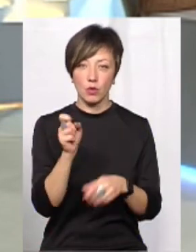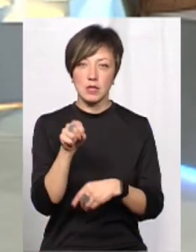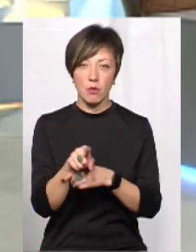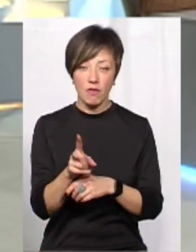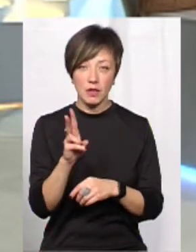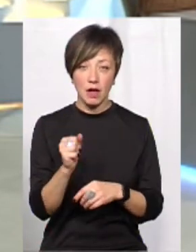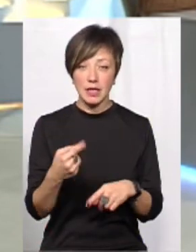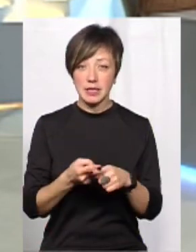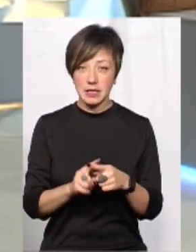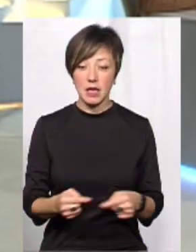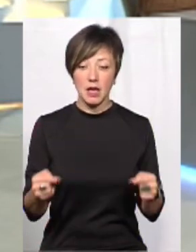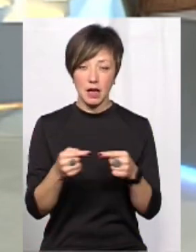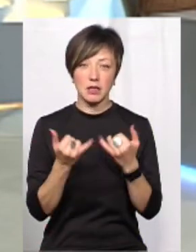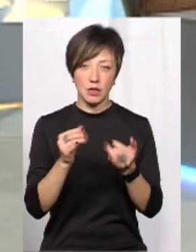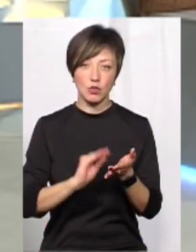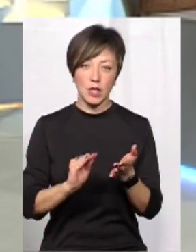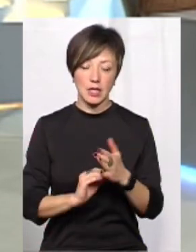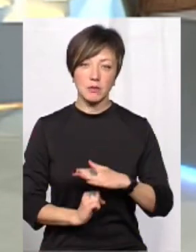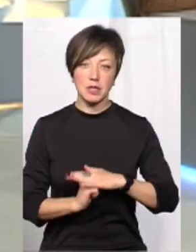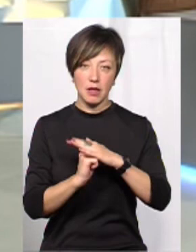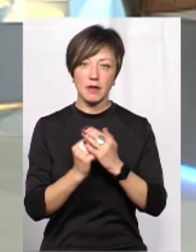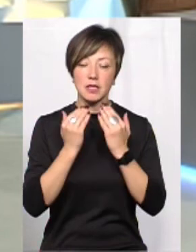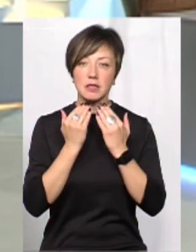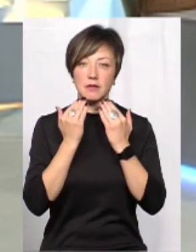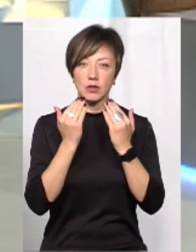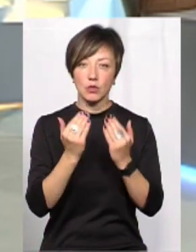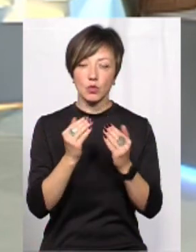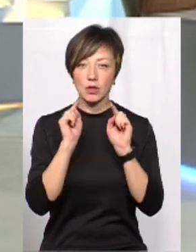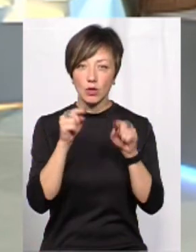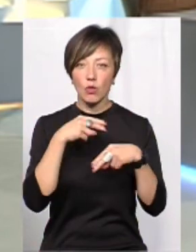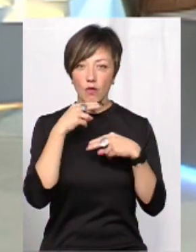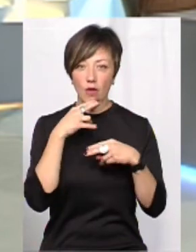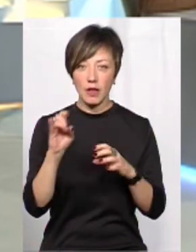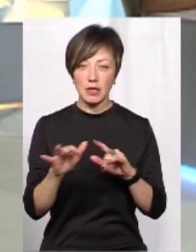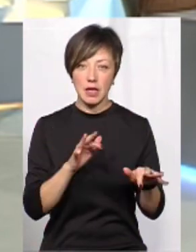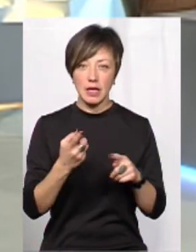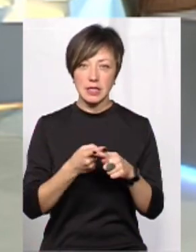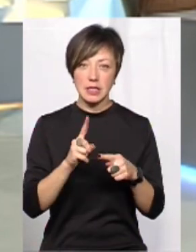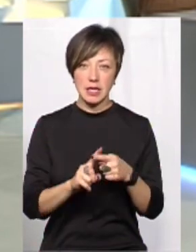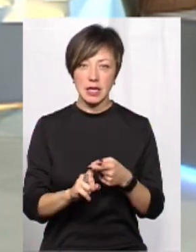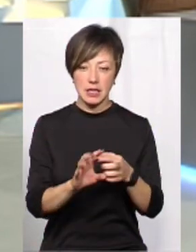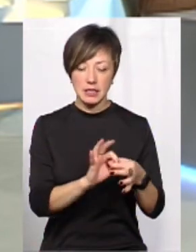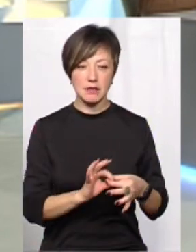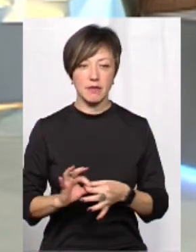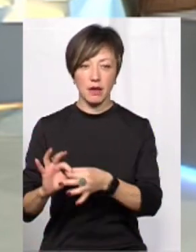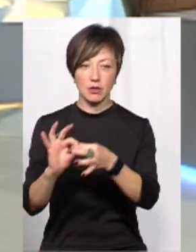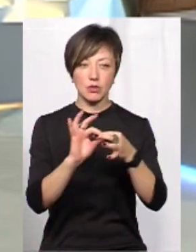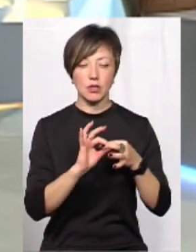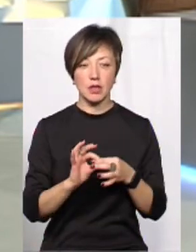замовника, то тоді це якраз для журналістів підстава звернути якусь посилену увагу на діяльність цієї зв'язочки